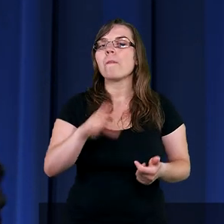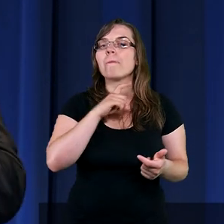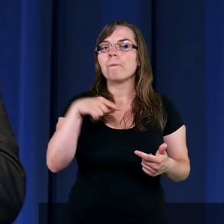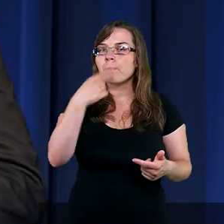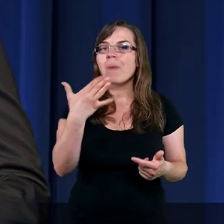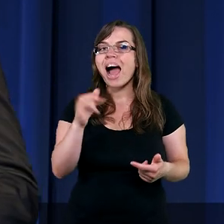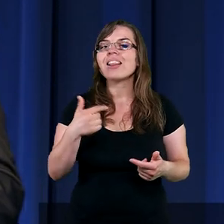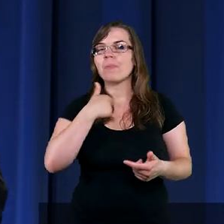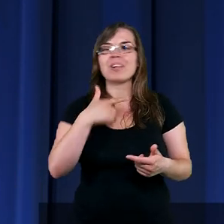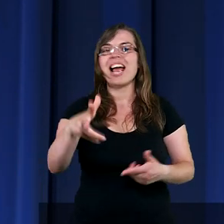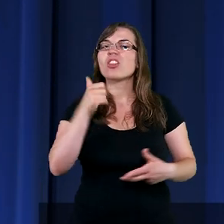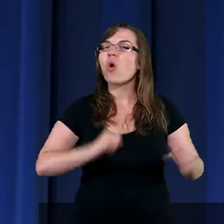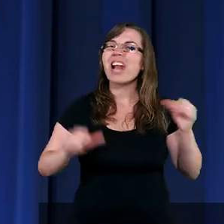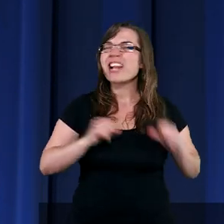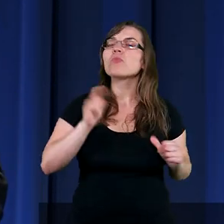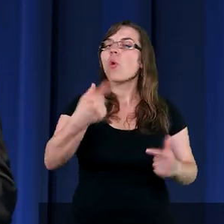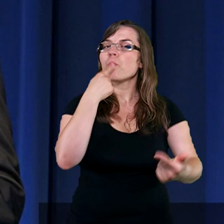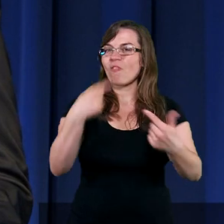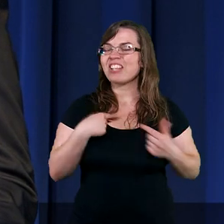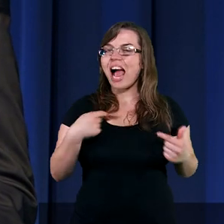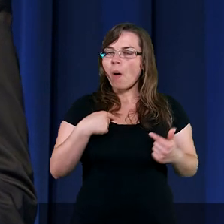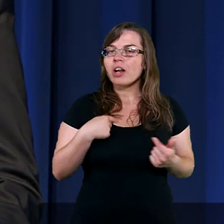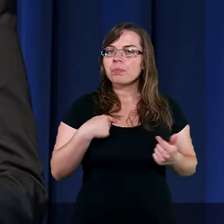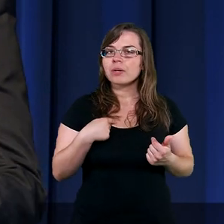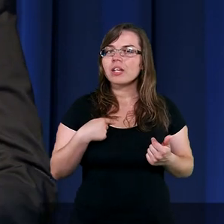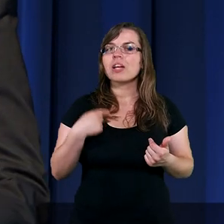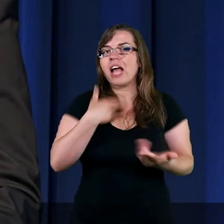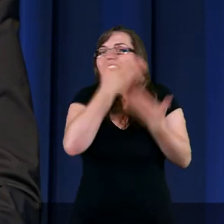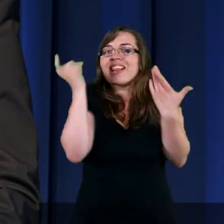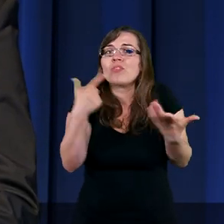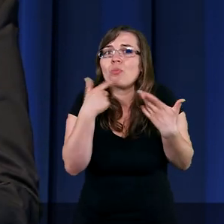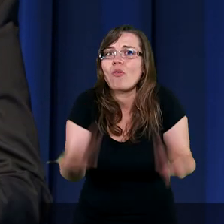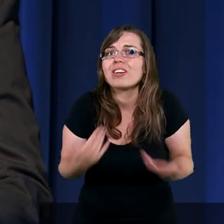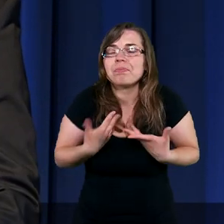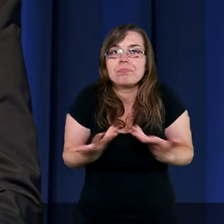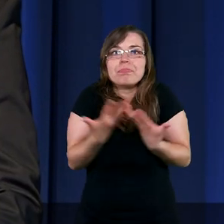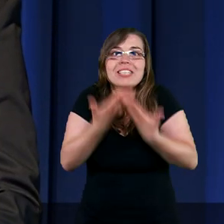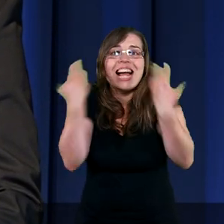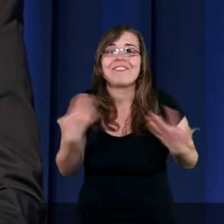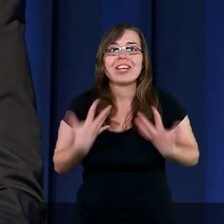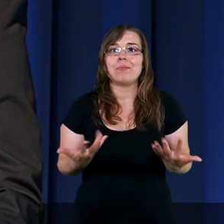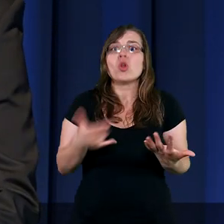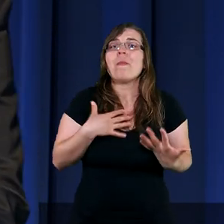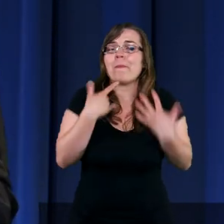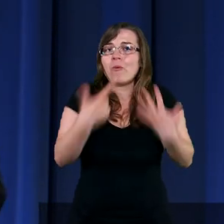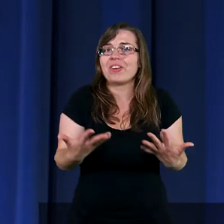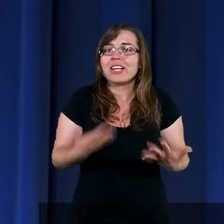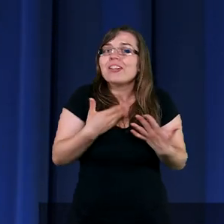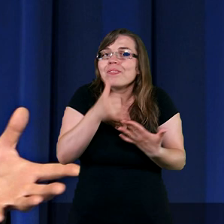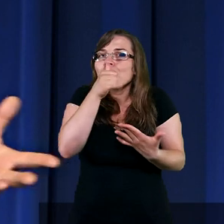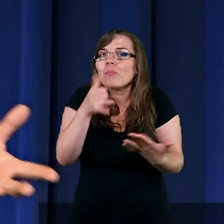powiedziałaś, bardzo mnie zaniepokoiło. Nie wiem, co powiedzieć. Nie wiem, co powiedzieć. Pastorze,